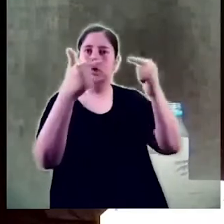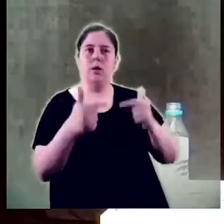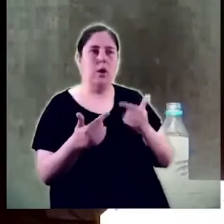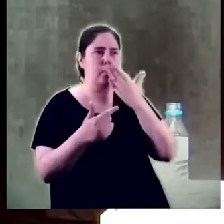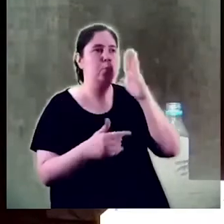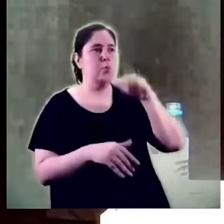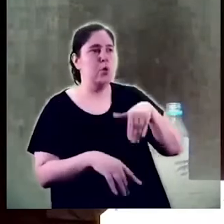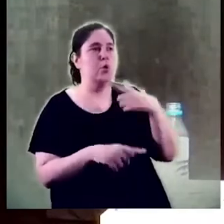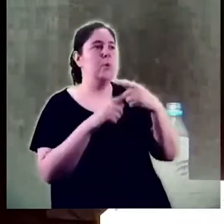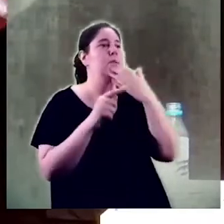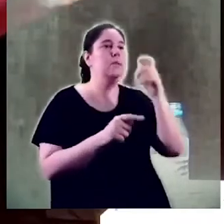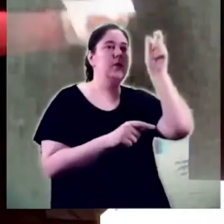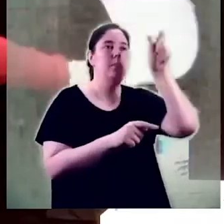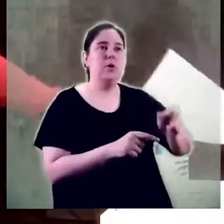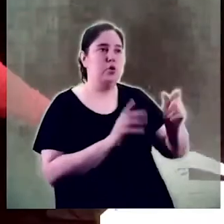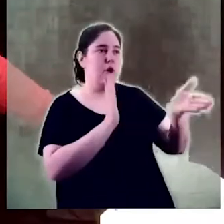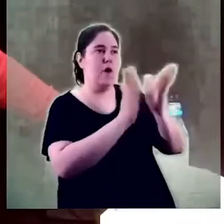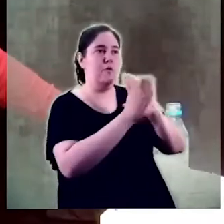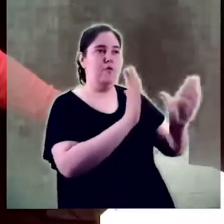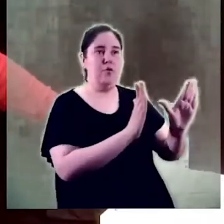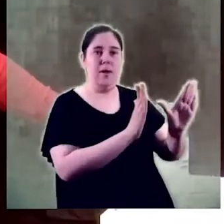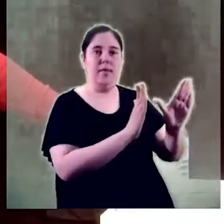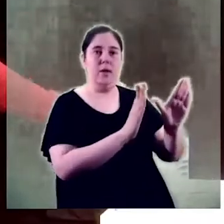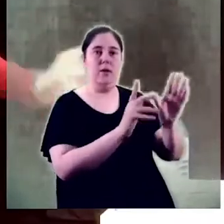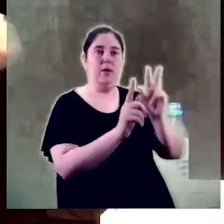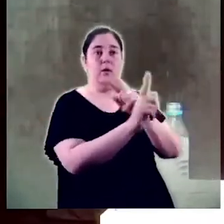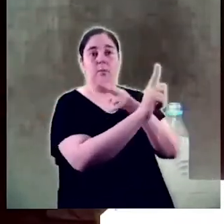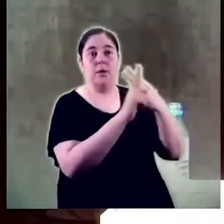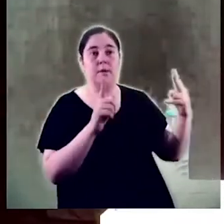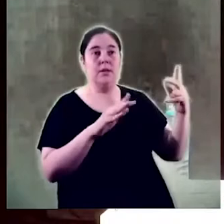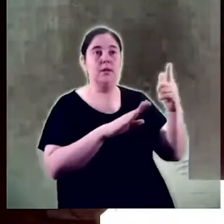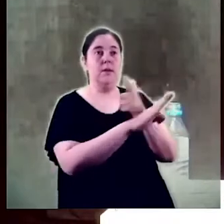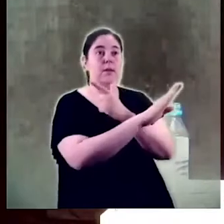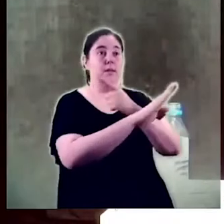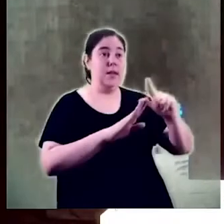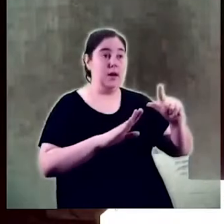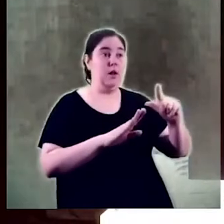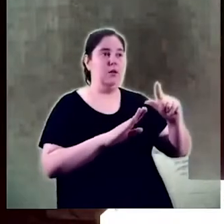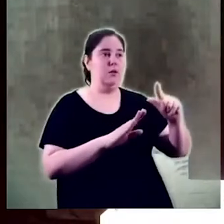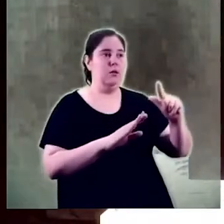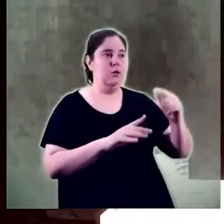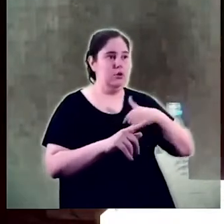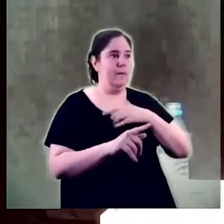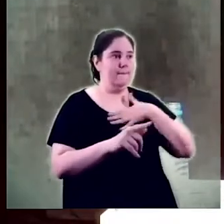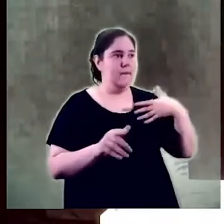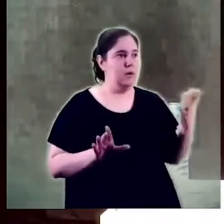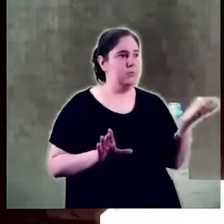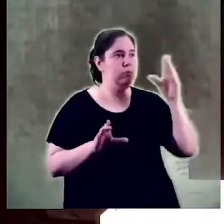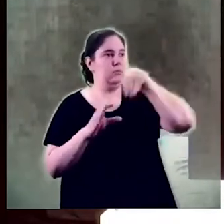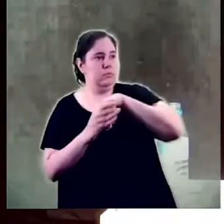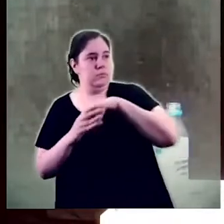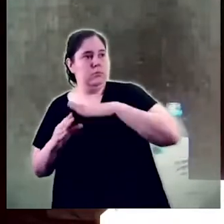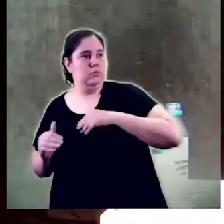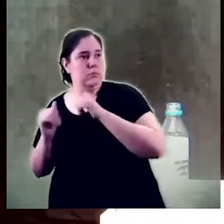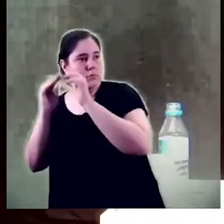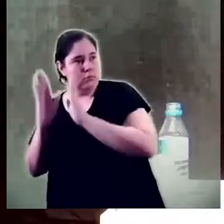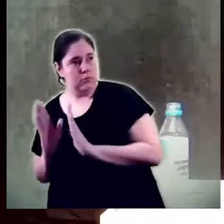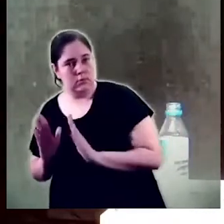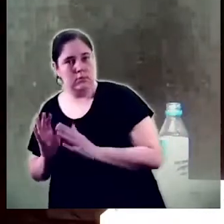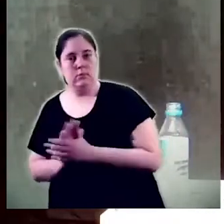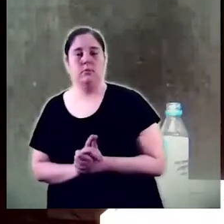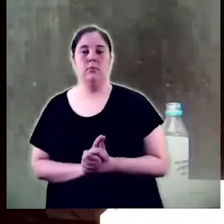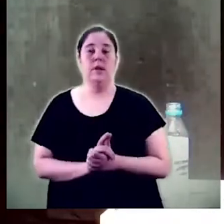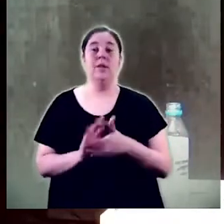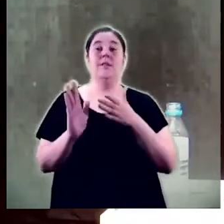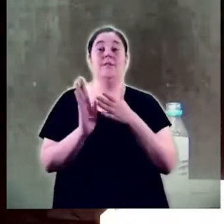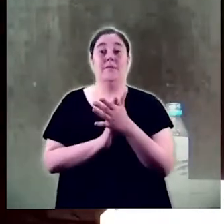'interès en comptar amb una persona formada des de la perspectiva dels estudis de gènere i és a